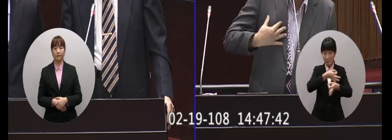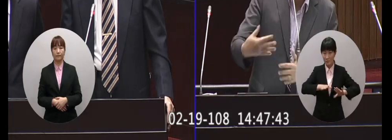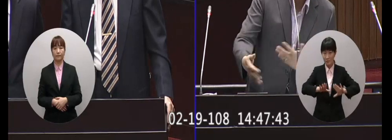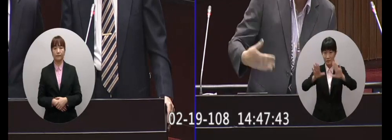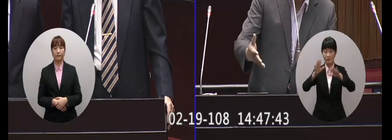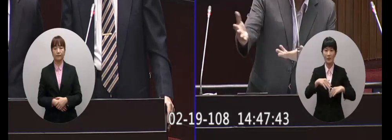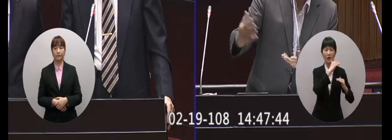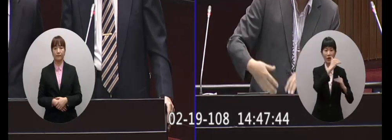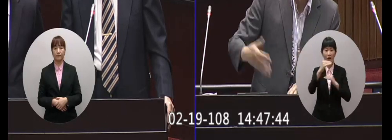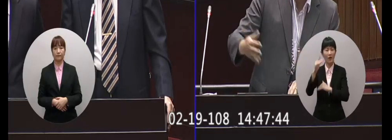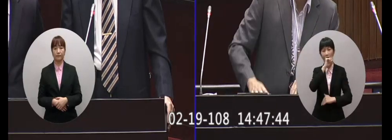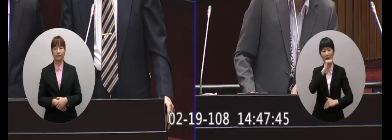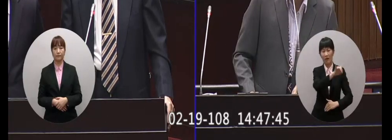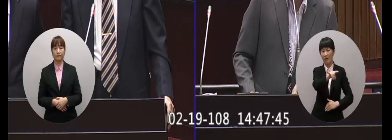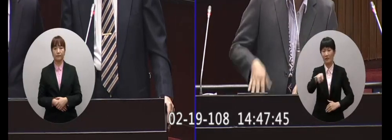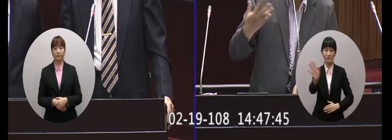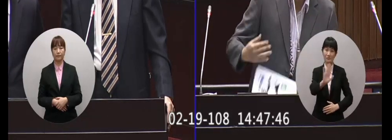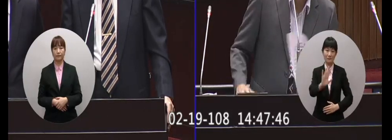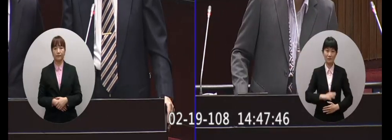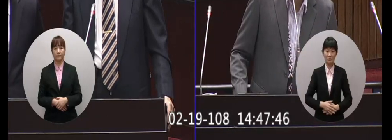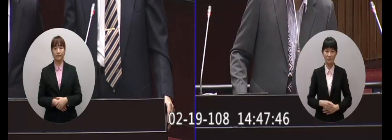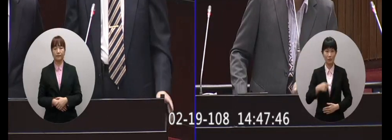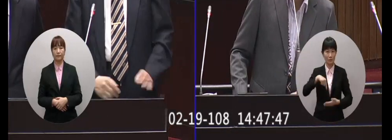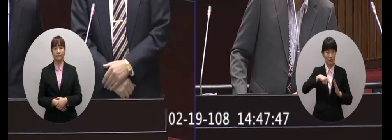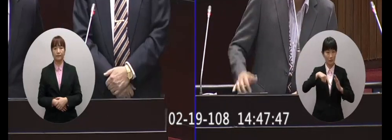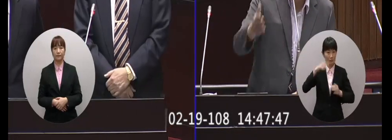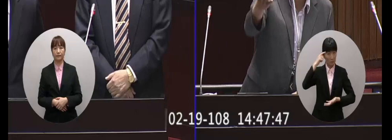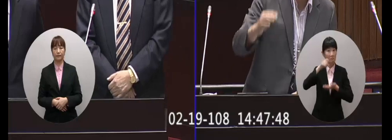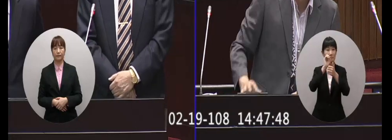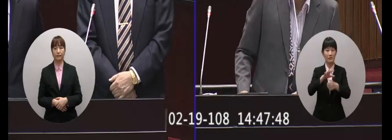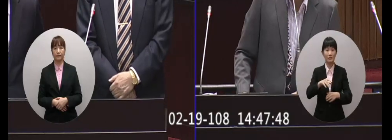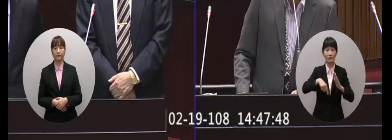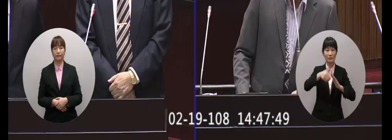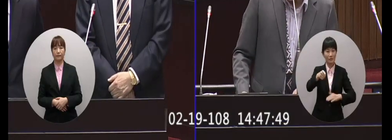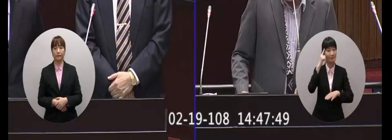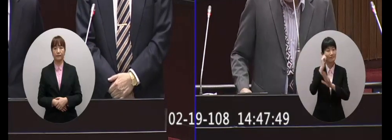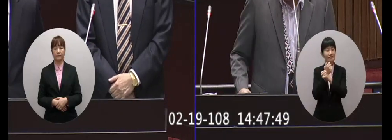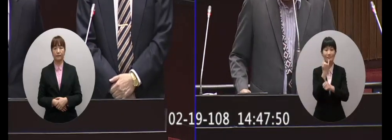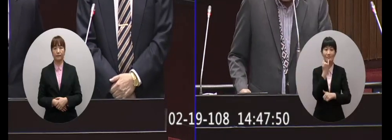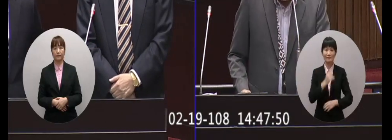這是我今天針對兩岸關係啊我的一個主張啦只是給院長做一個建議跟參考好不好謝謝